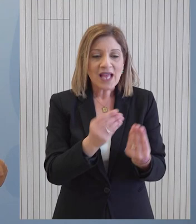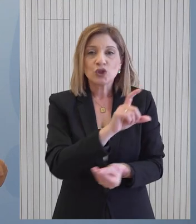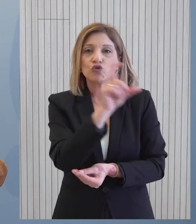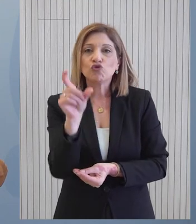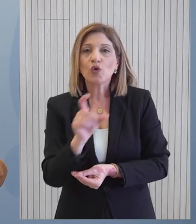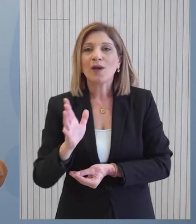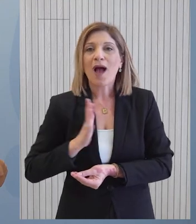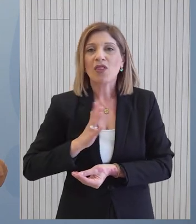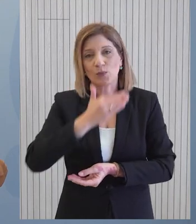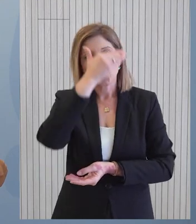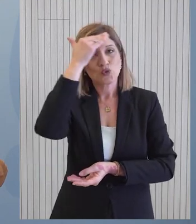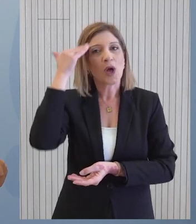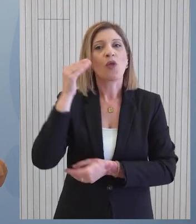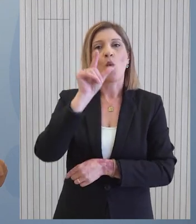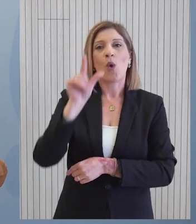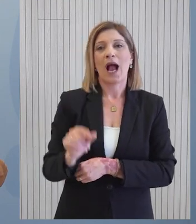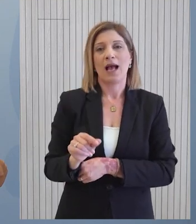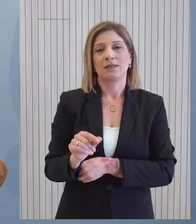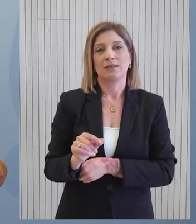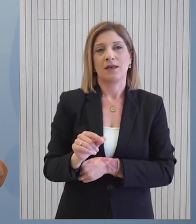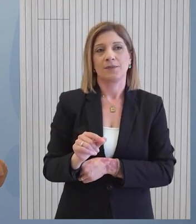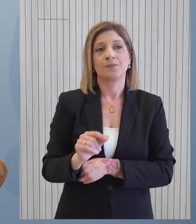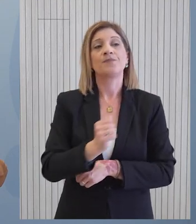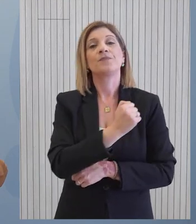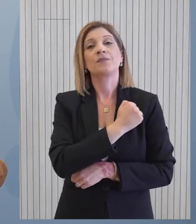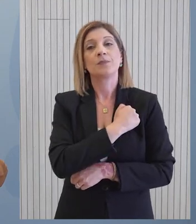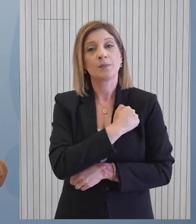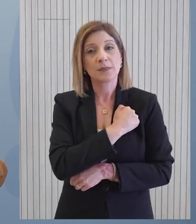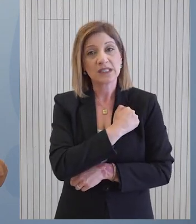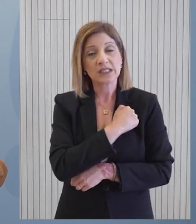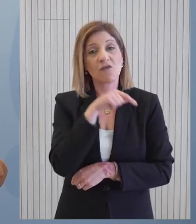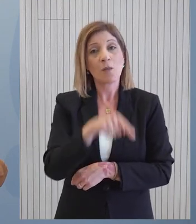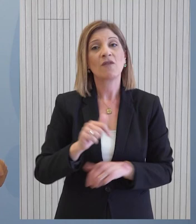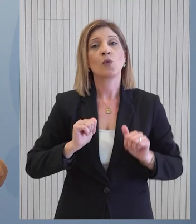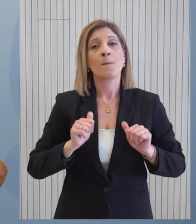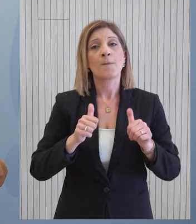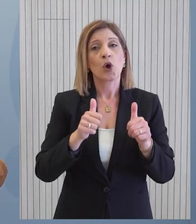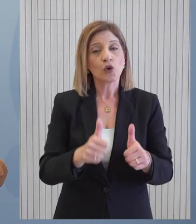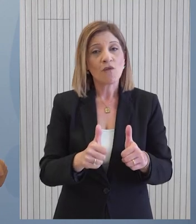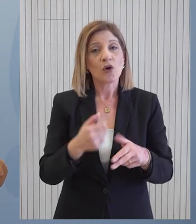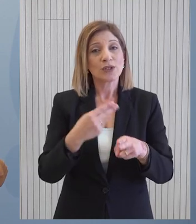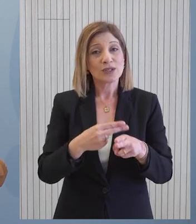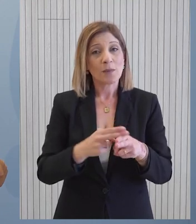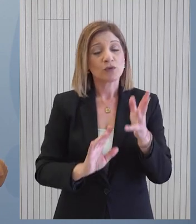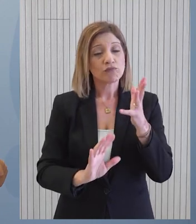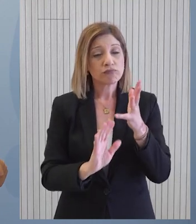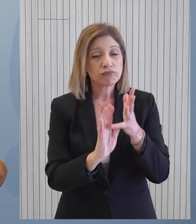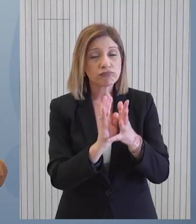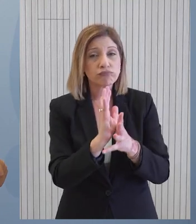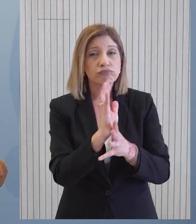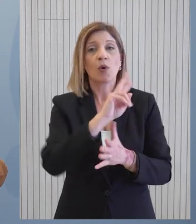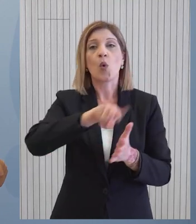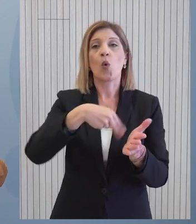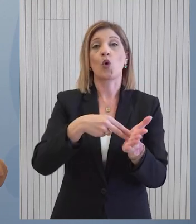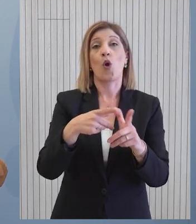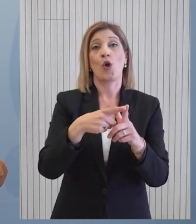πολίτες στη λωρίδα της Γάζας. Θεωρούμε ότι είναι τέτοιες πρωτοβουλίες που αναβαθμίζουν ακόμη περισσότερο τον